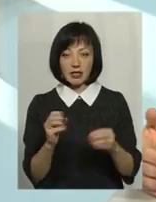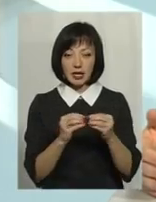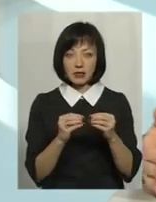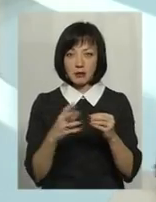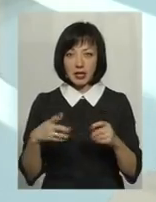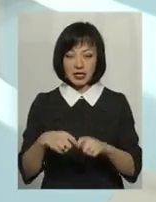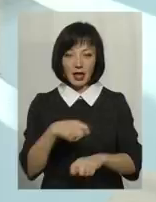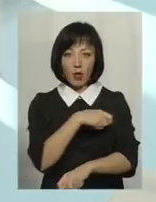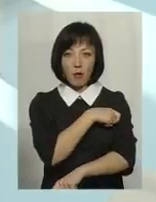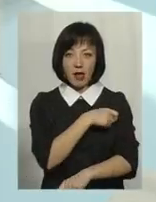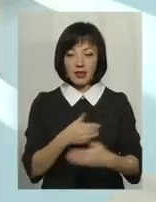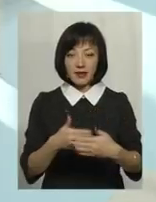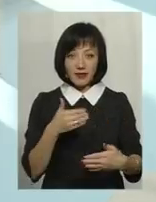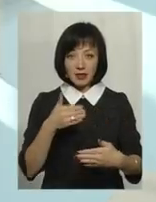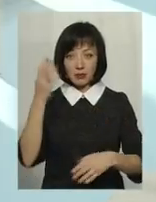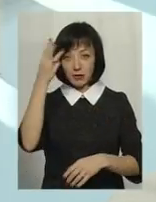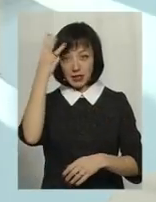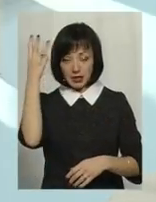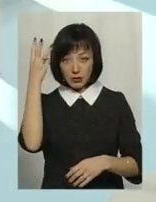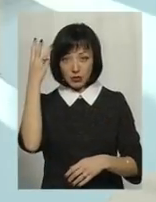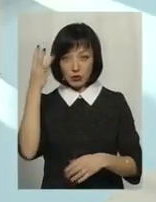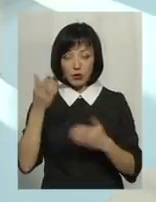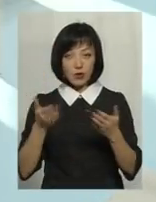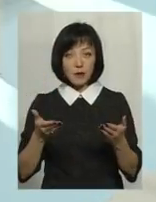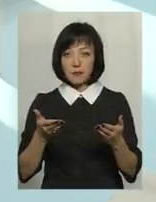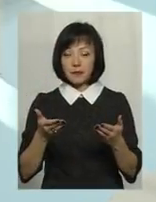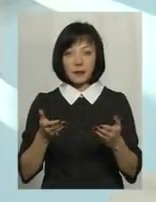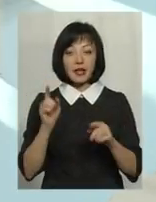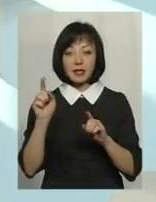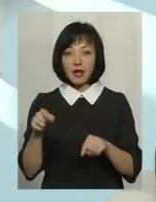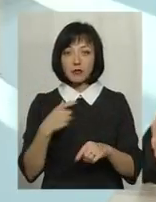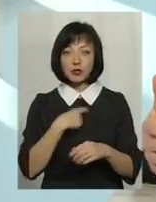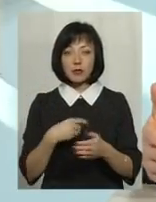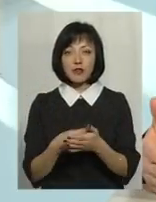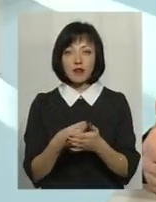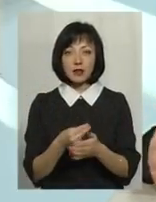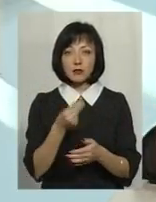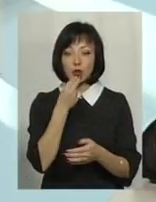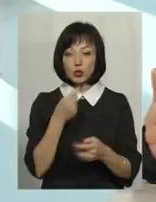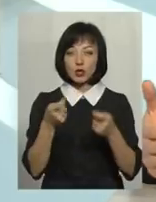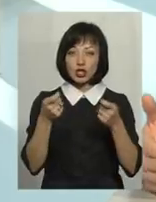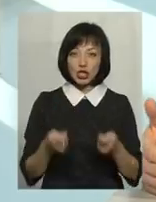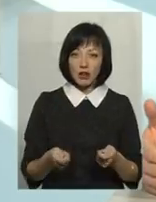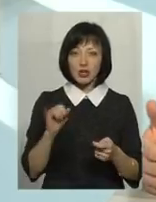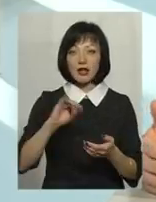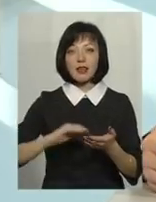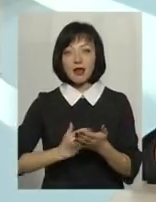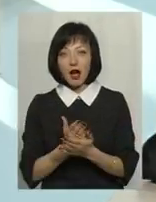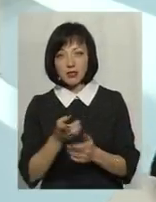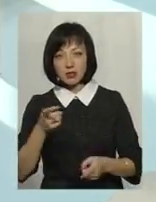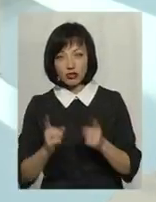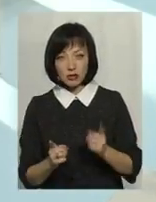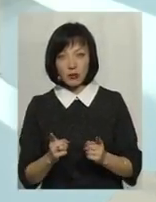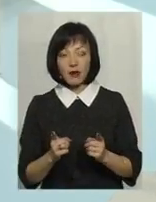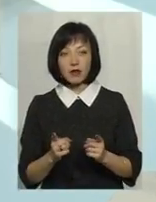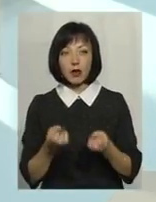-15 кілометрів від нашого міста, навіть Хмельницького, то там собі вартість продукту і дешевша, і якісніша насправді.